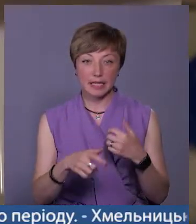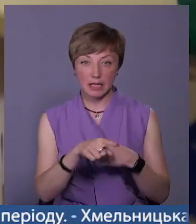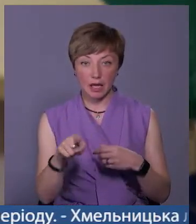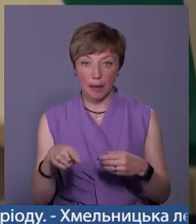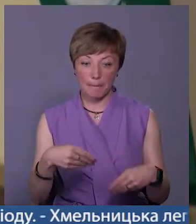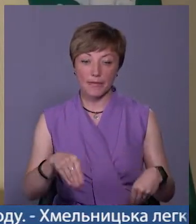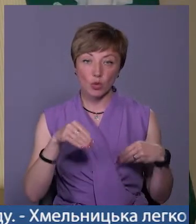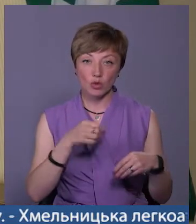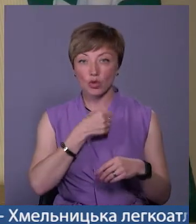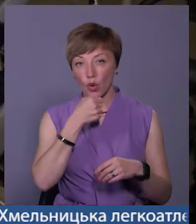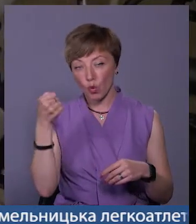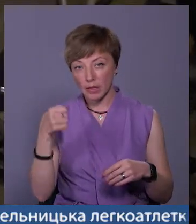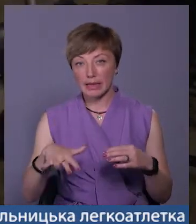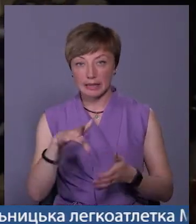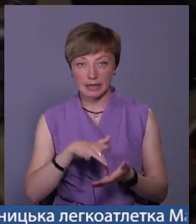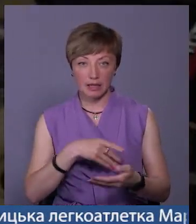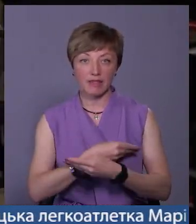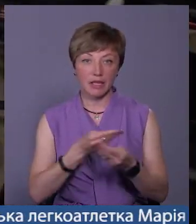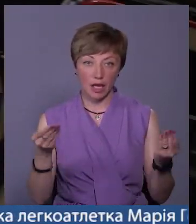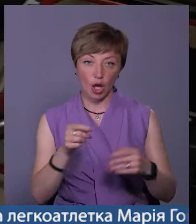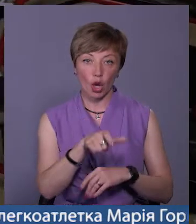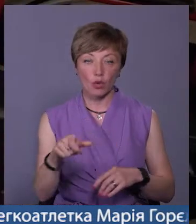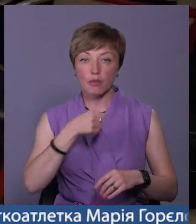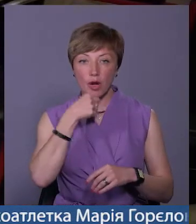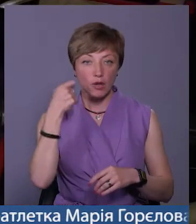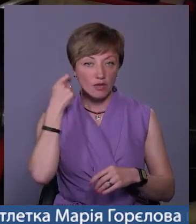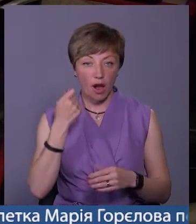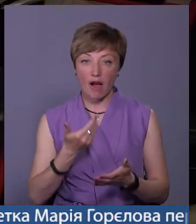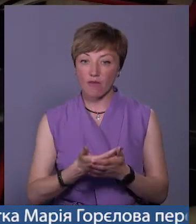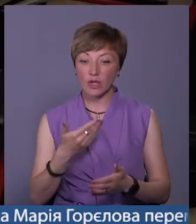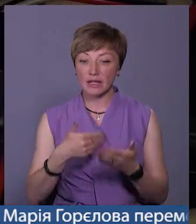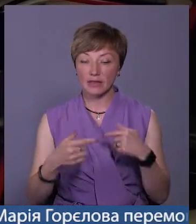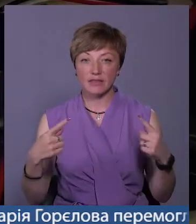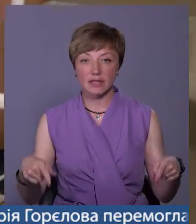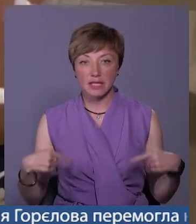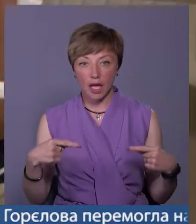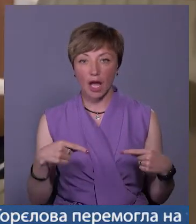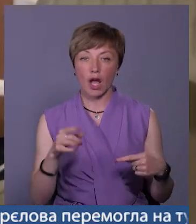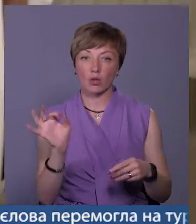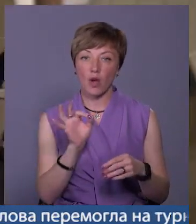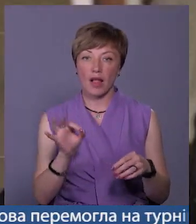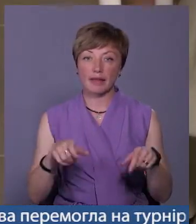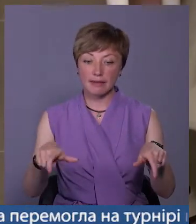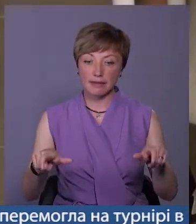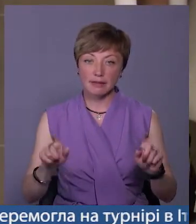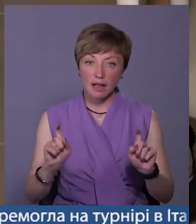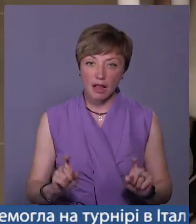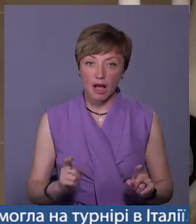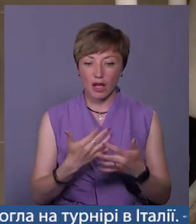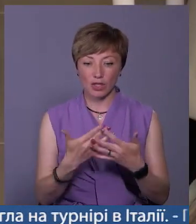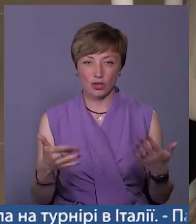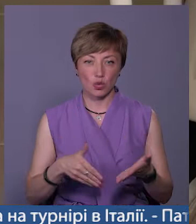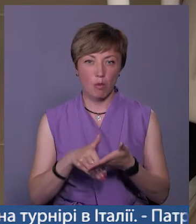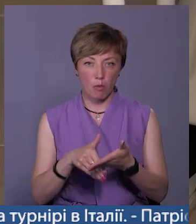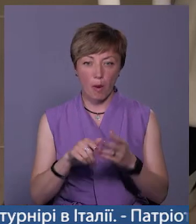підгузки для дорослих, терцентр вже видає людям похилого віку. А от інвалідні візки, туалетні крісла, ролатори та іншу гуманітарну